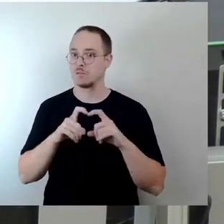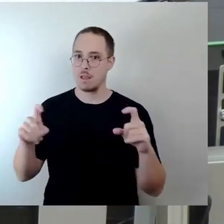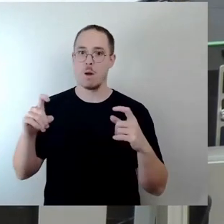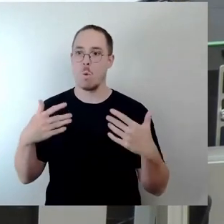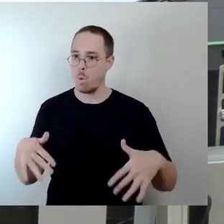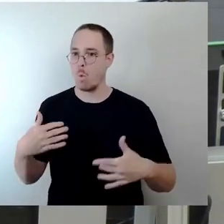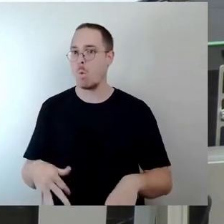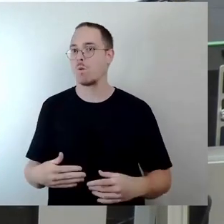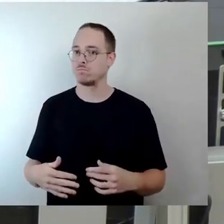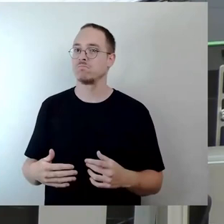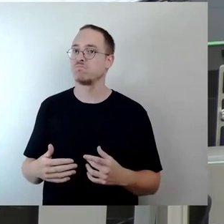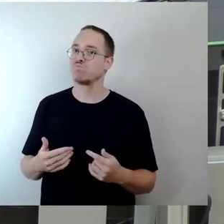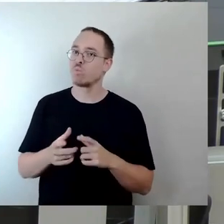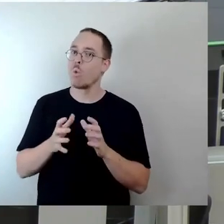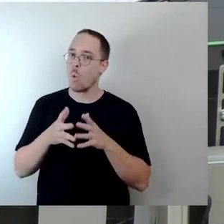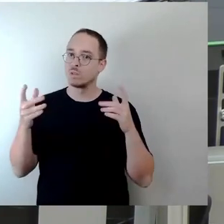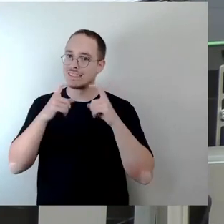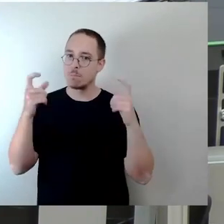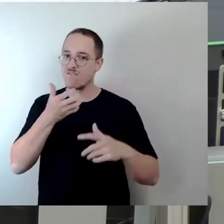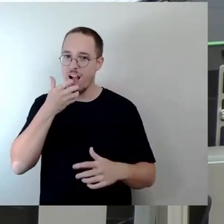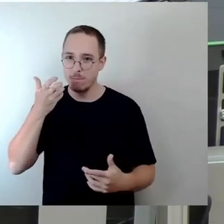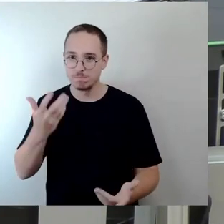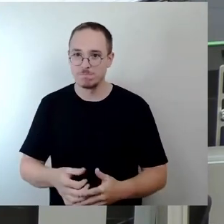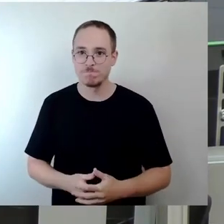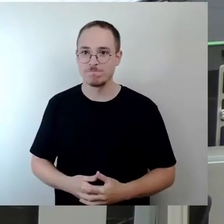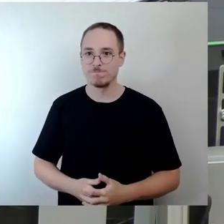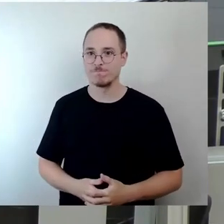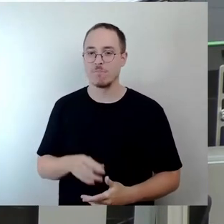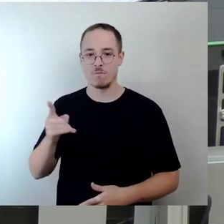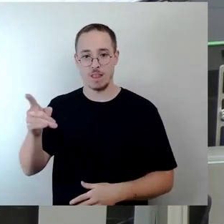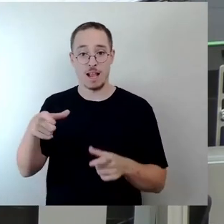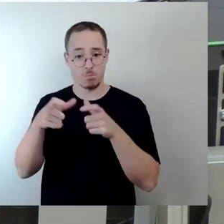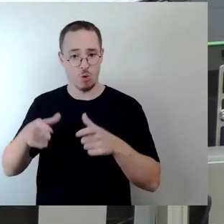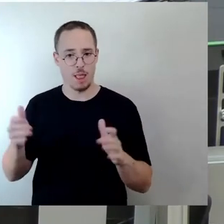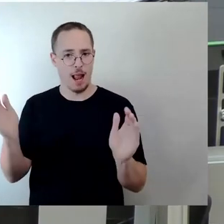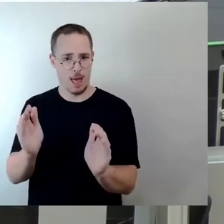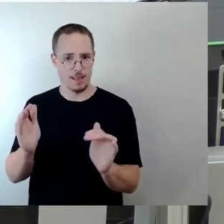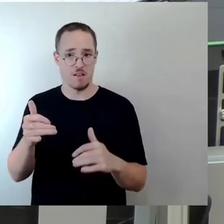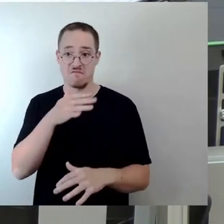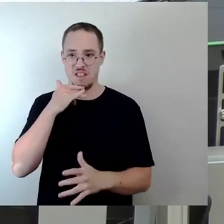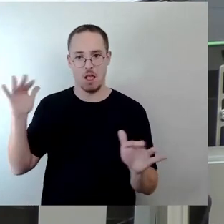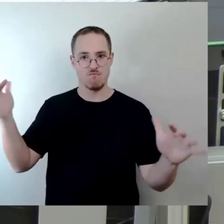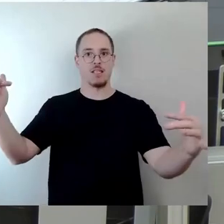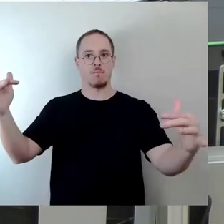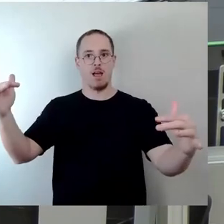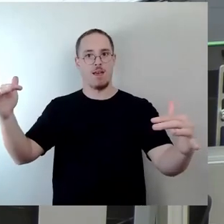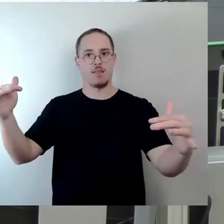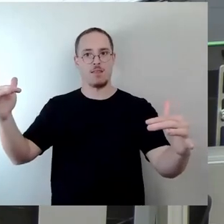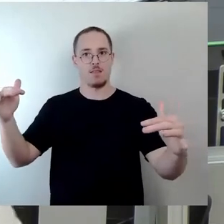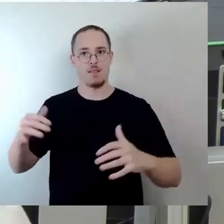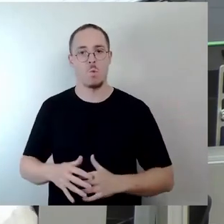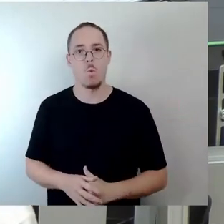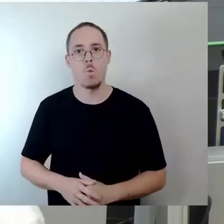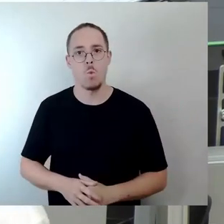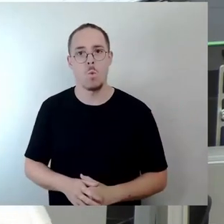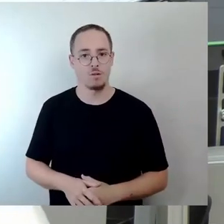Recht große Wellen. Es ist ein kleines Gebäude, was für viel Aufmerksamkeit sorgt und wir haben es jetzt hier auch in der Visualisierung gesehen, es ist natürlich ein